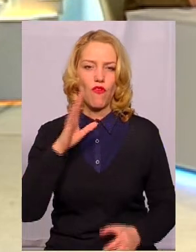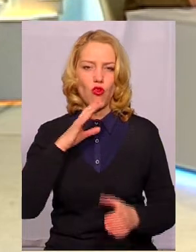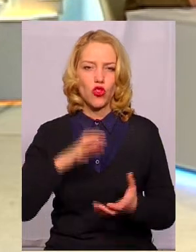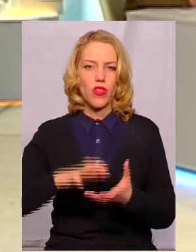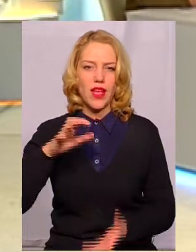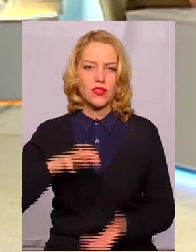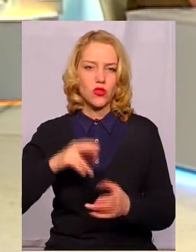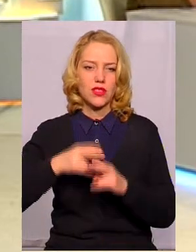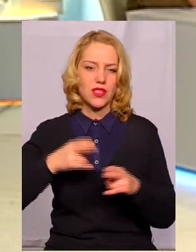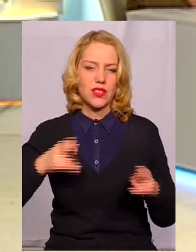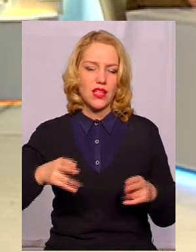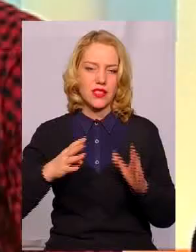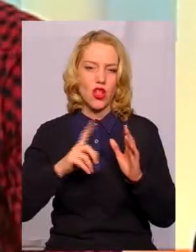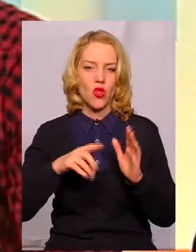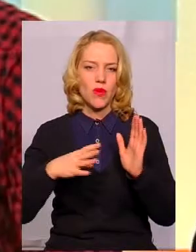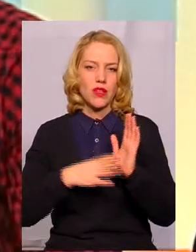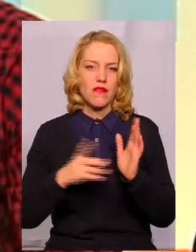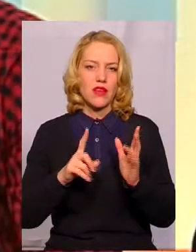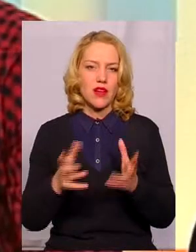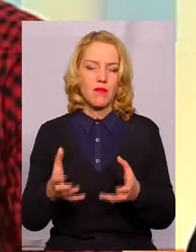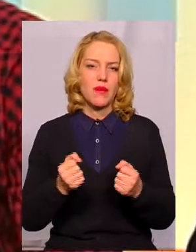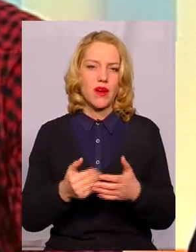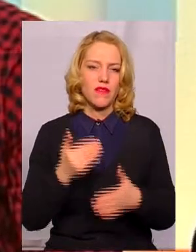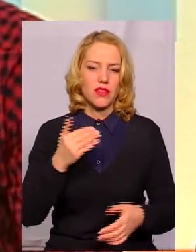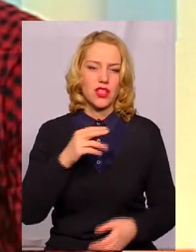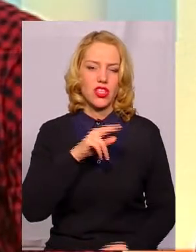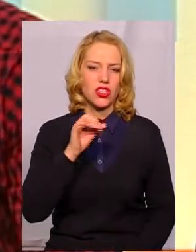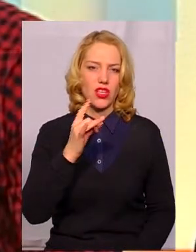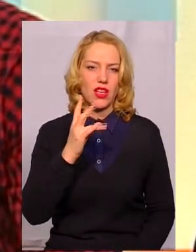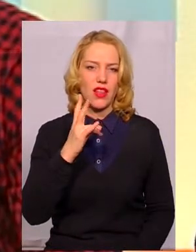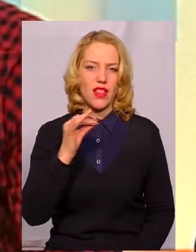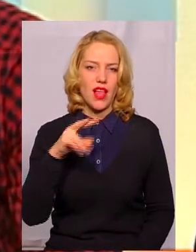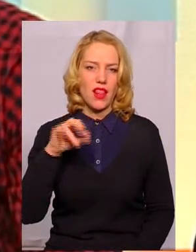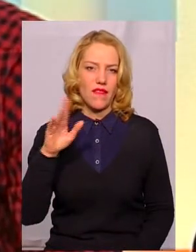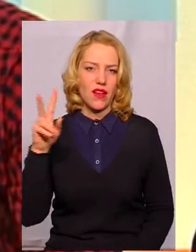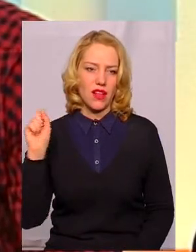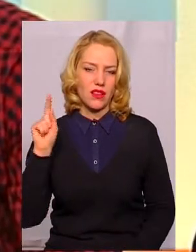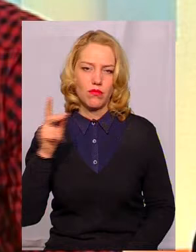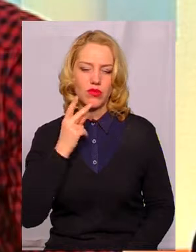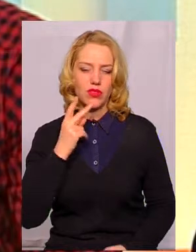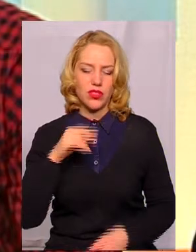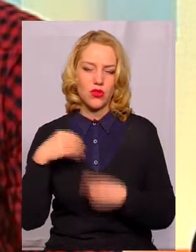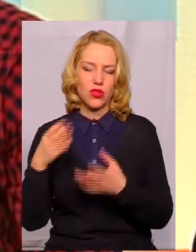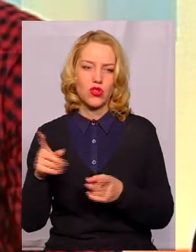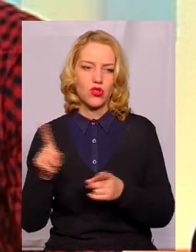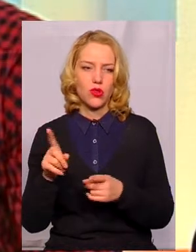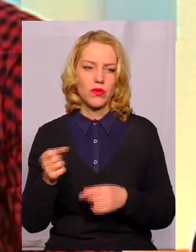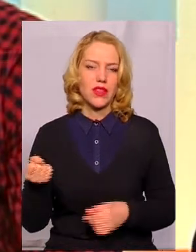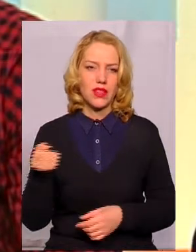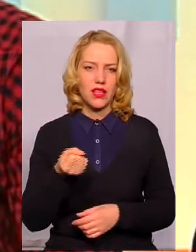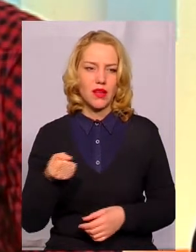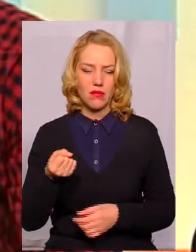9, яка подає, приймає воду з Чернелівського водозабору і подає по всьому місту. Там також подається постійно гіпохлорит, щоб тримати